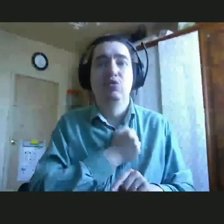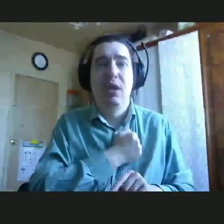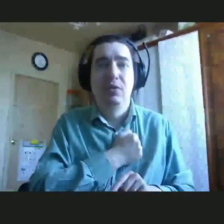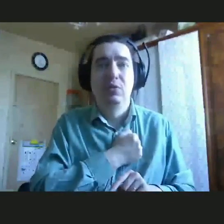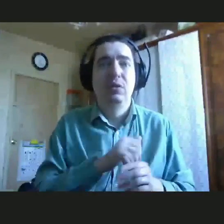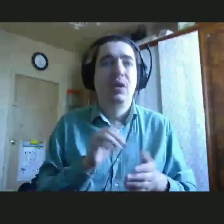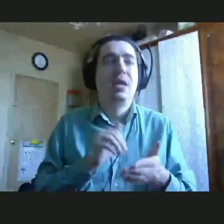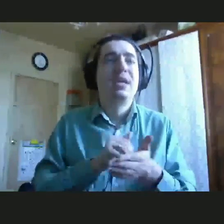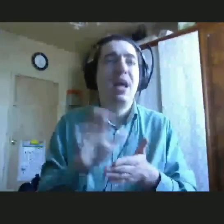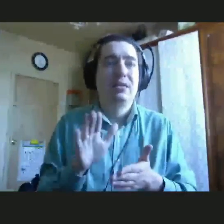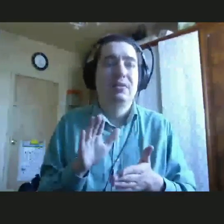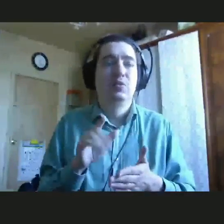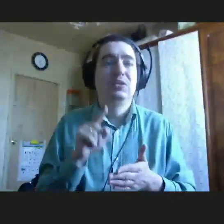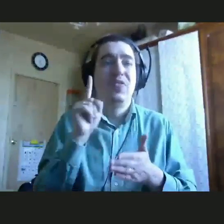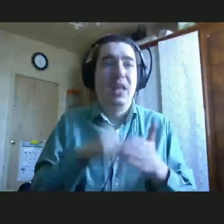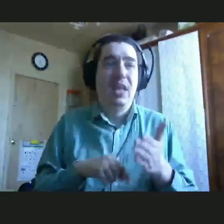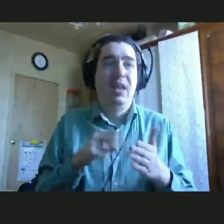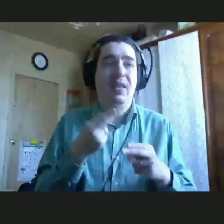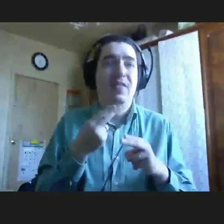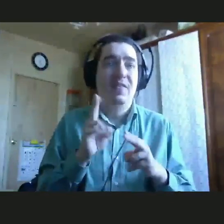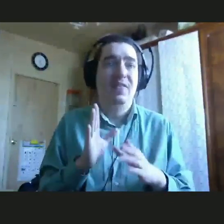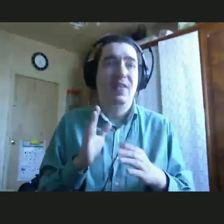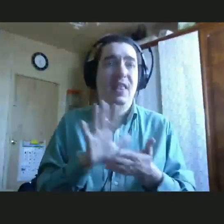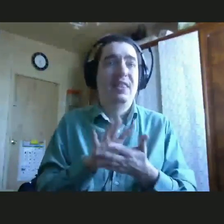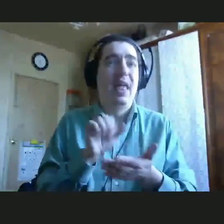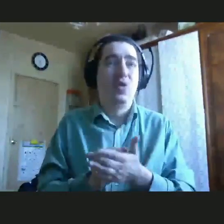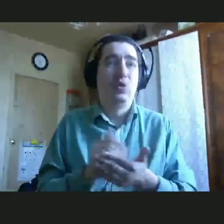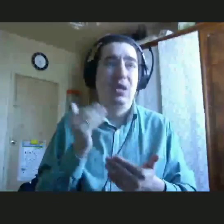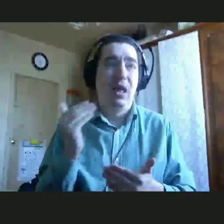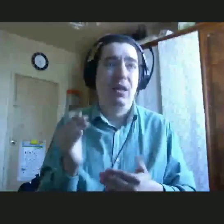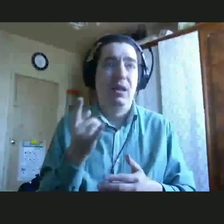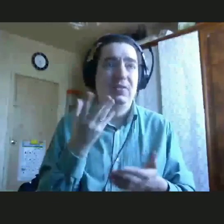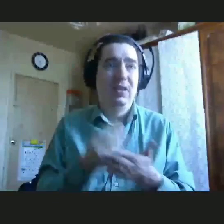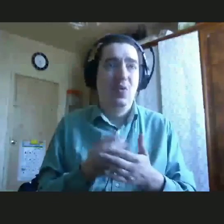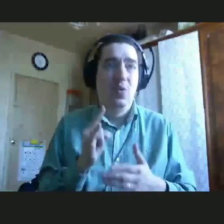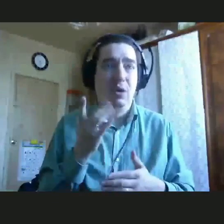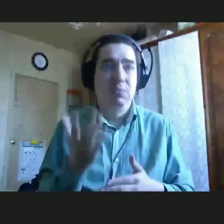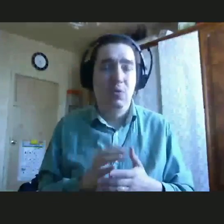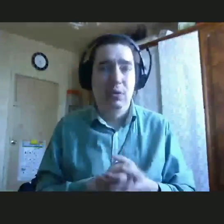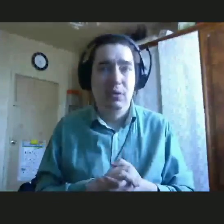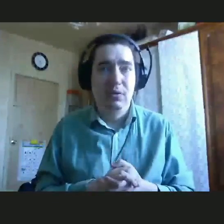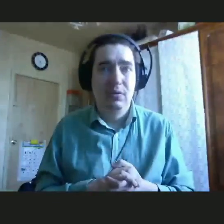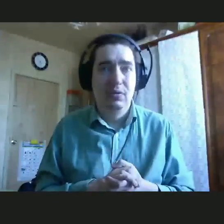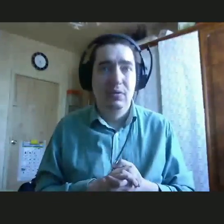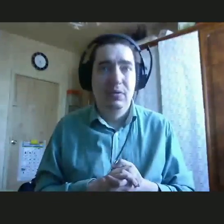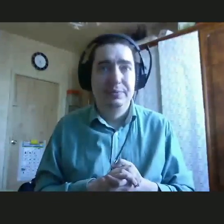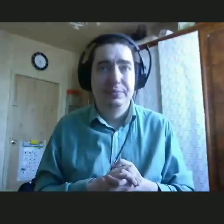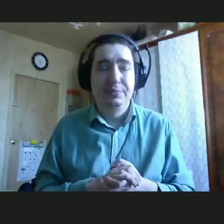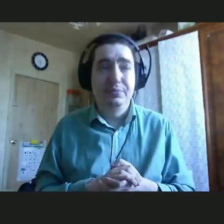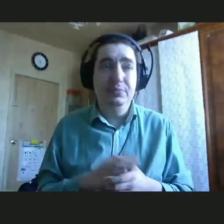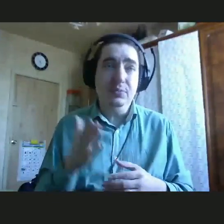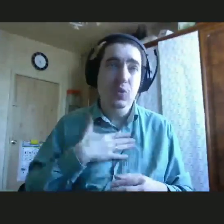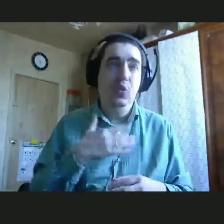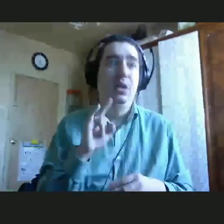отказываются верить в рост своего ребенка. И мы говорим сейчас и про родителей обычных детей, норматипичных, что уж говорить про ребенка